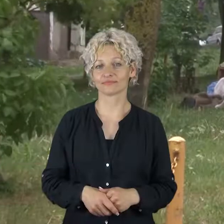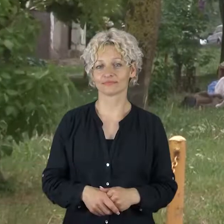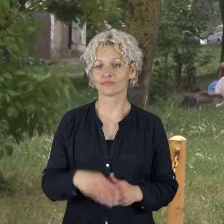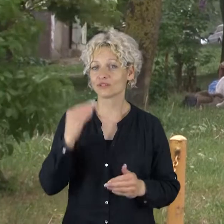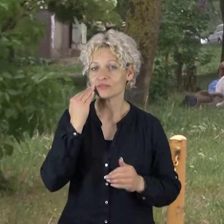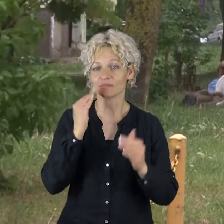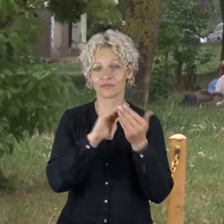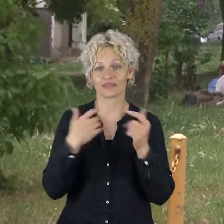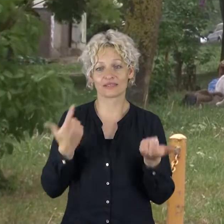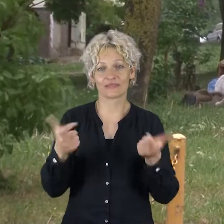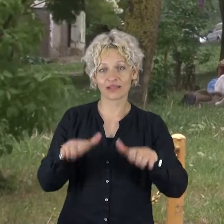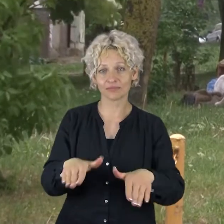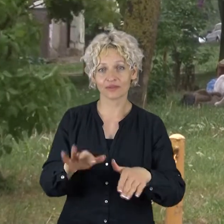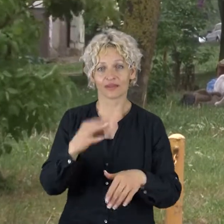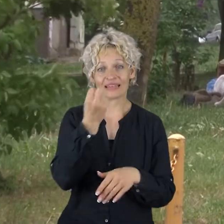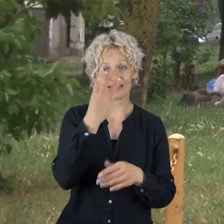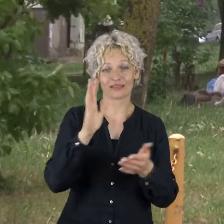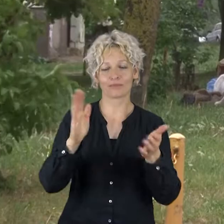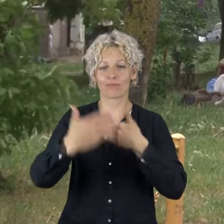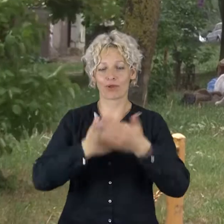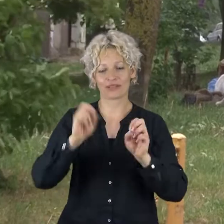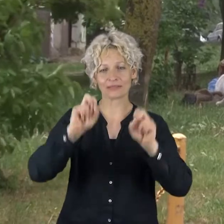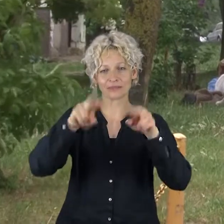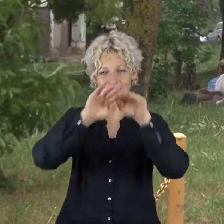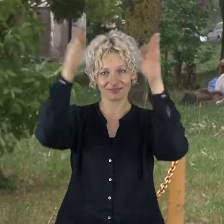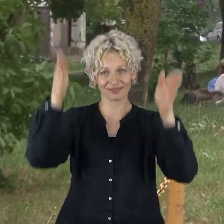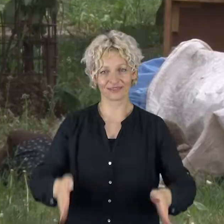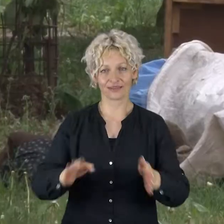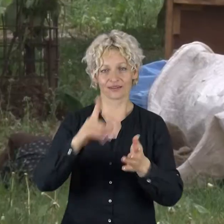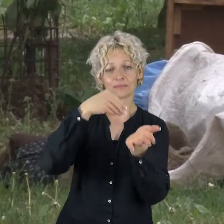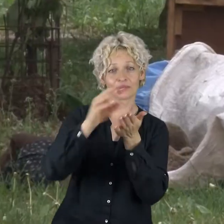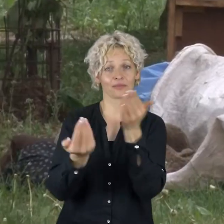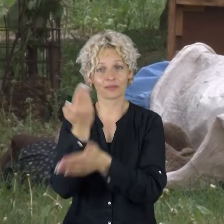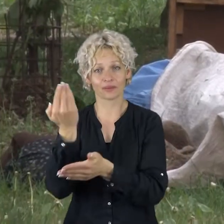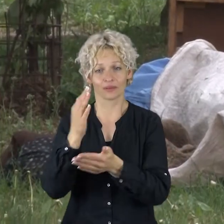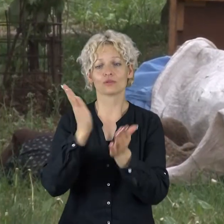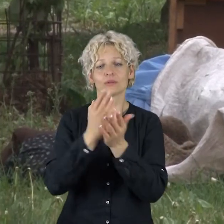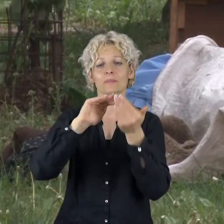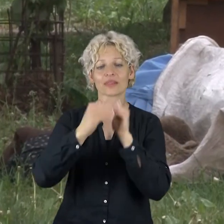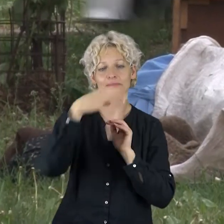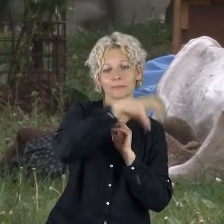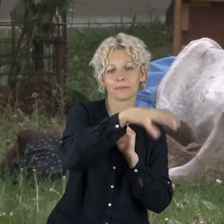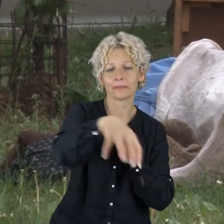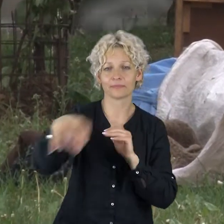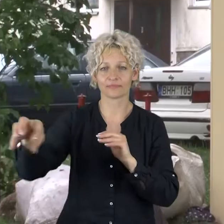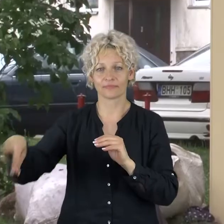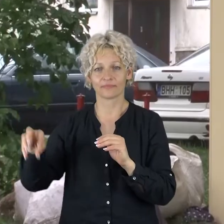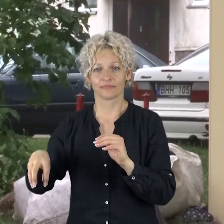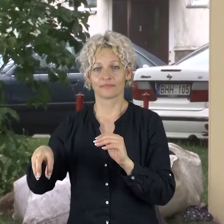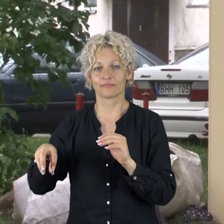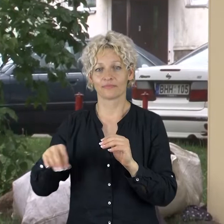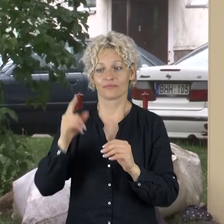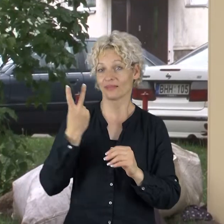Šiauliu miesto savivaldybė nupirko 13 tekstilės konteinerių, juos pagal specialistų rekomendacijas išdėliojo į gairiose miesto vietose.